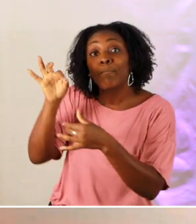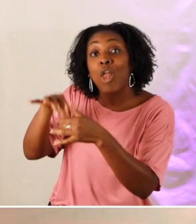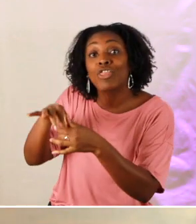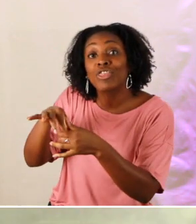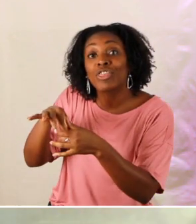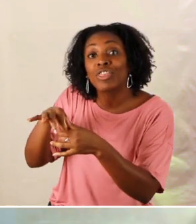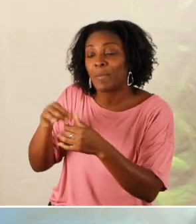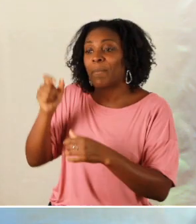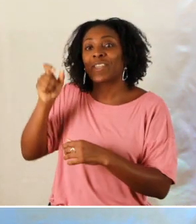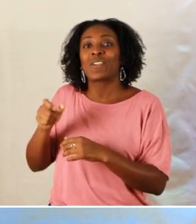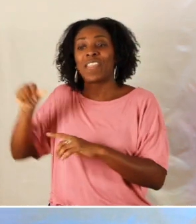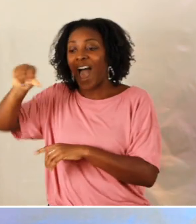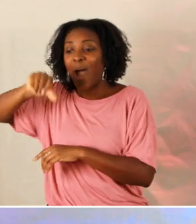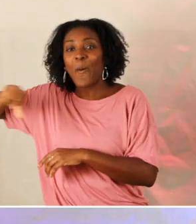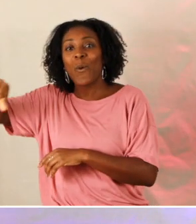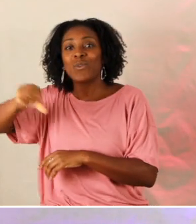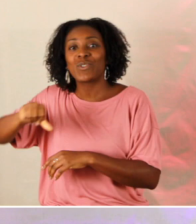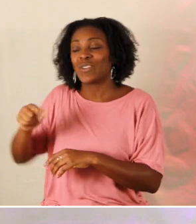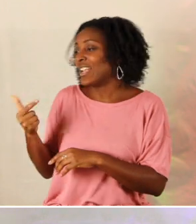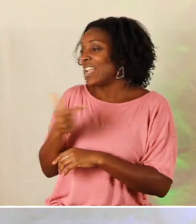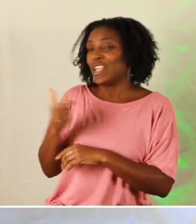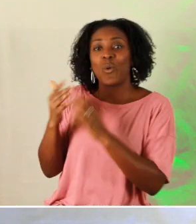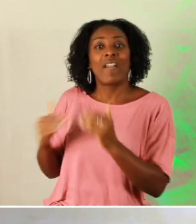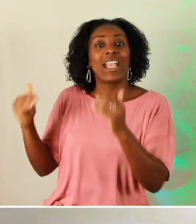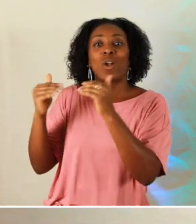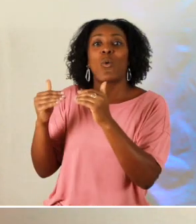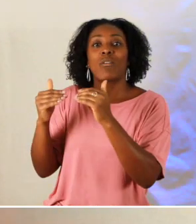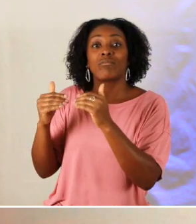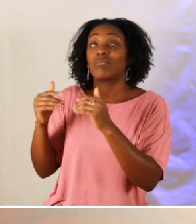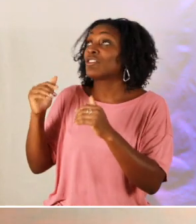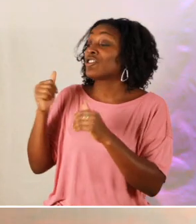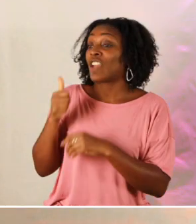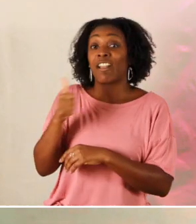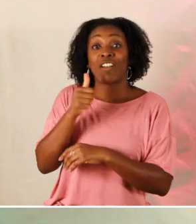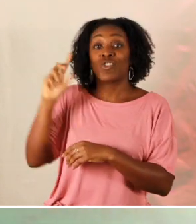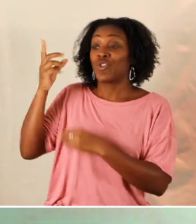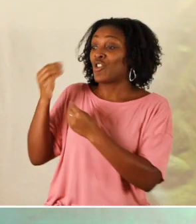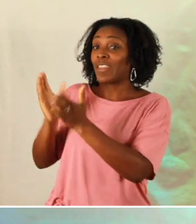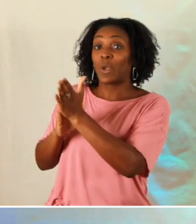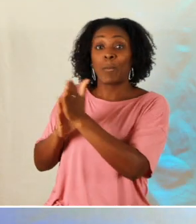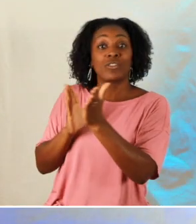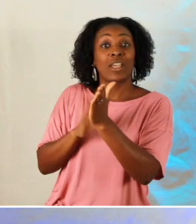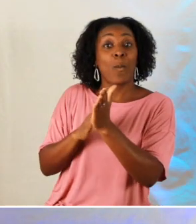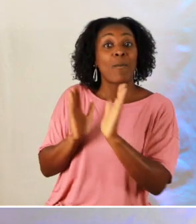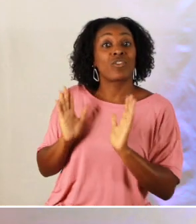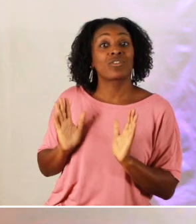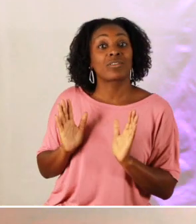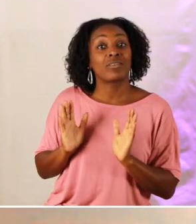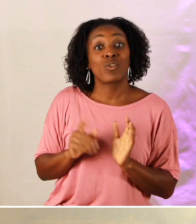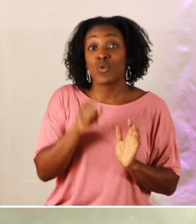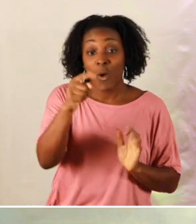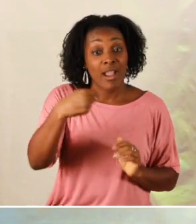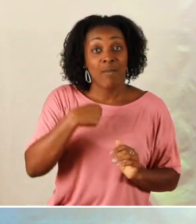qui plante et celui qui arrose sont égaux et chacun recevra sa propre récompense selon son propre